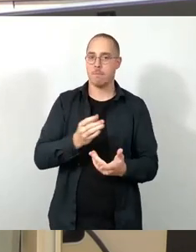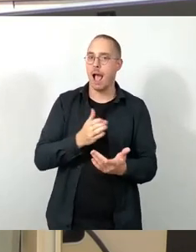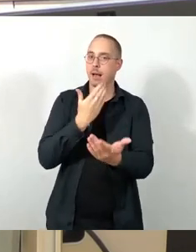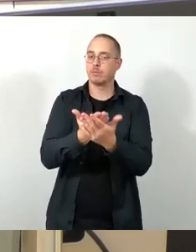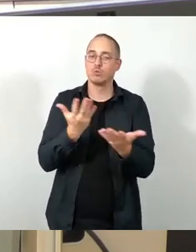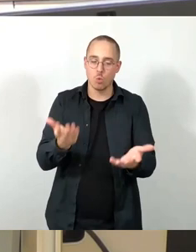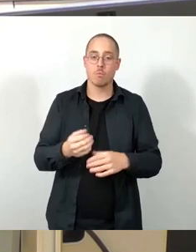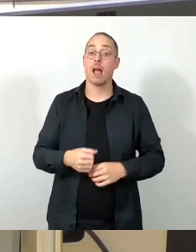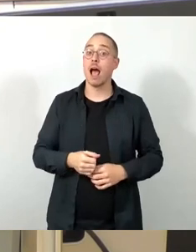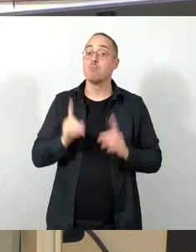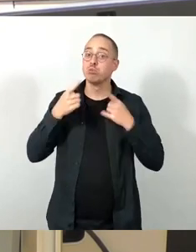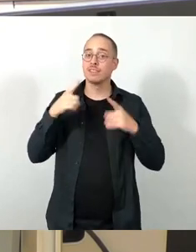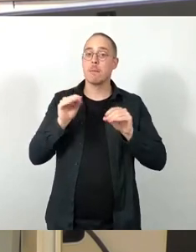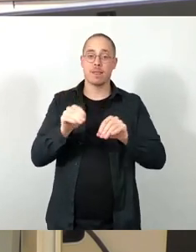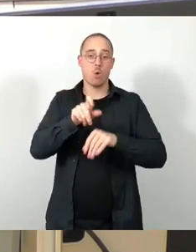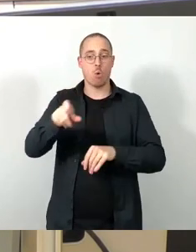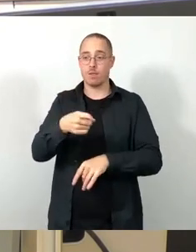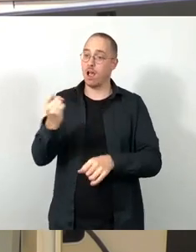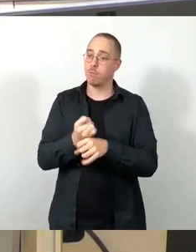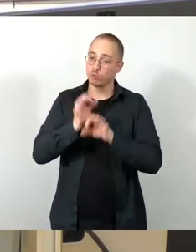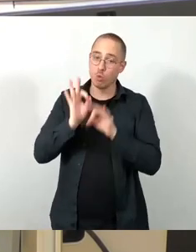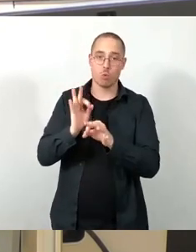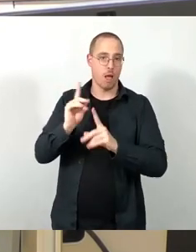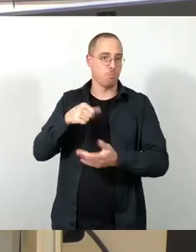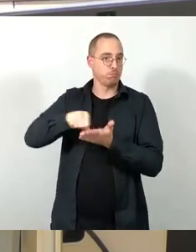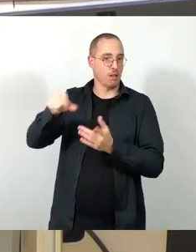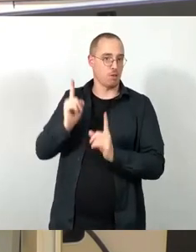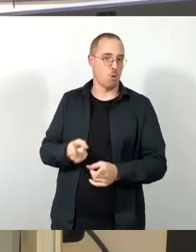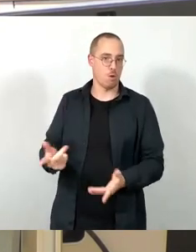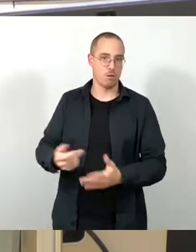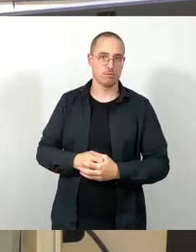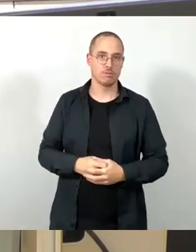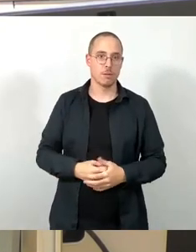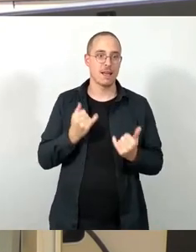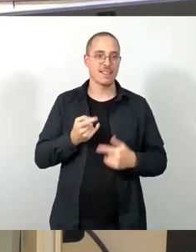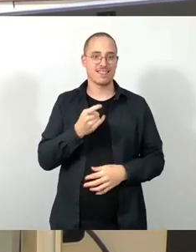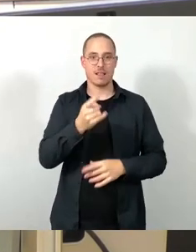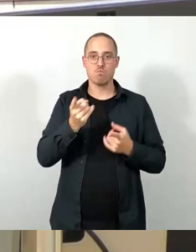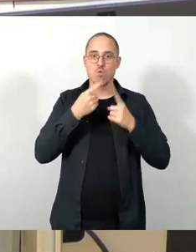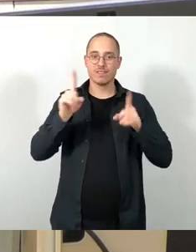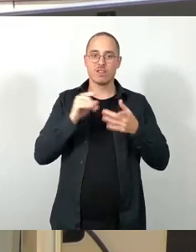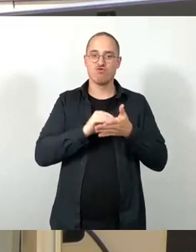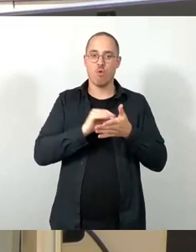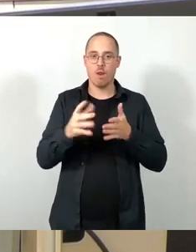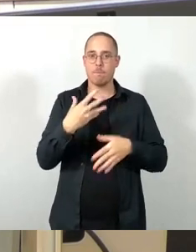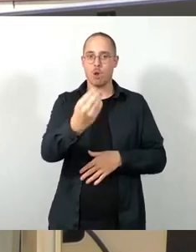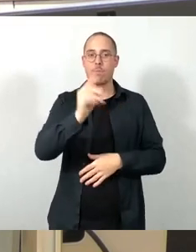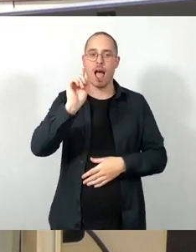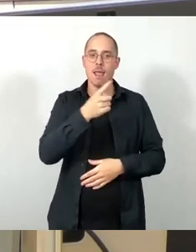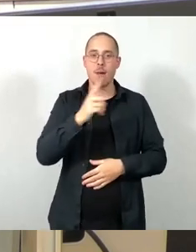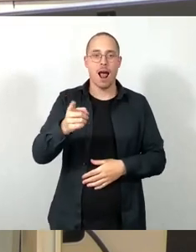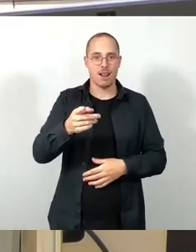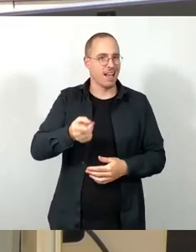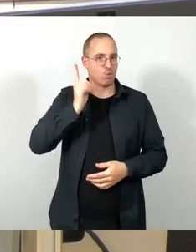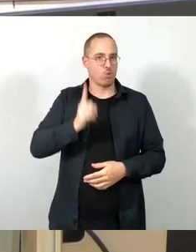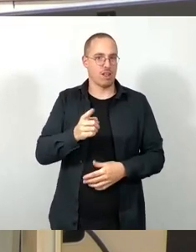Aber was, liebe CDU, sollen denn diese Musikschulen mit einmalig 174.000 Euro anfangen? 9b Stufe 3